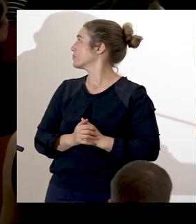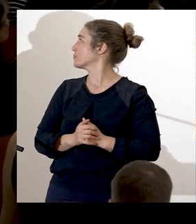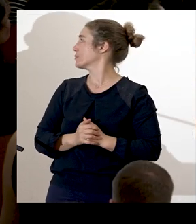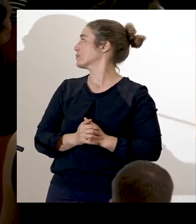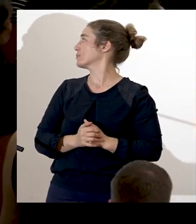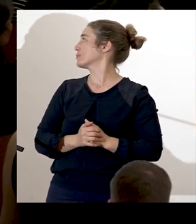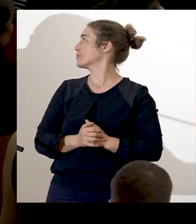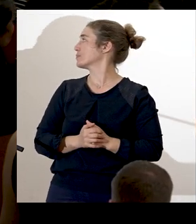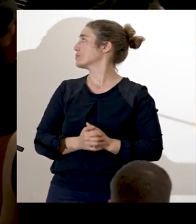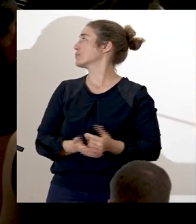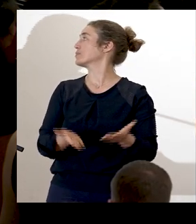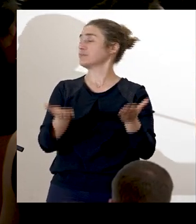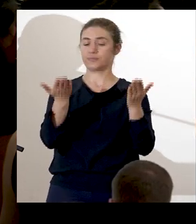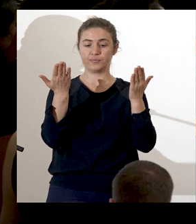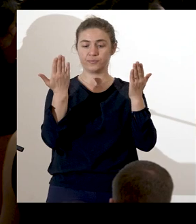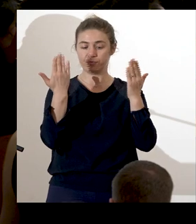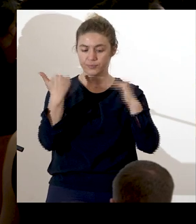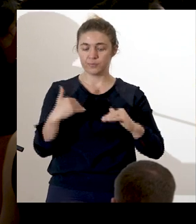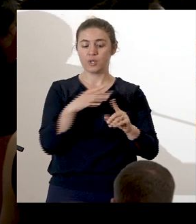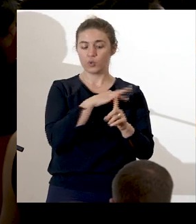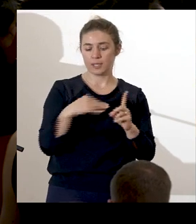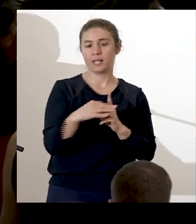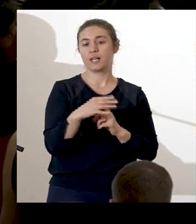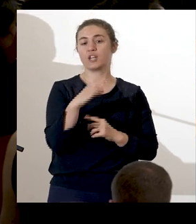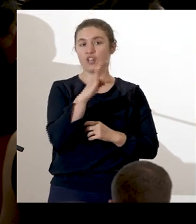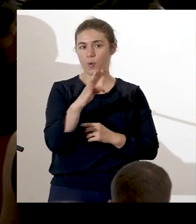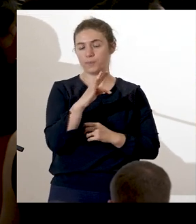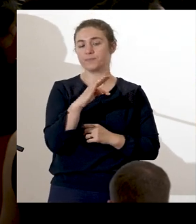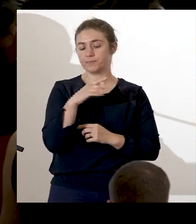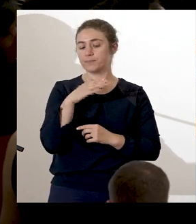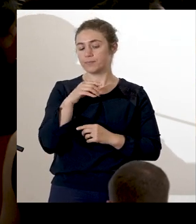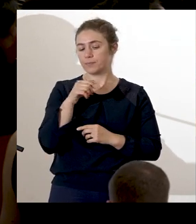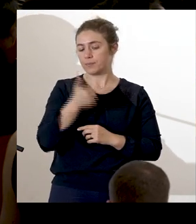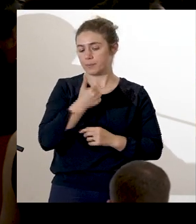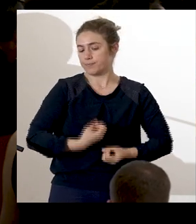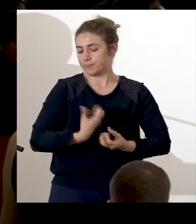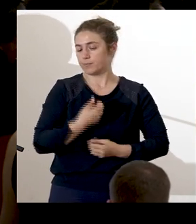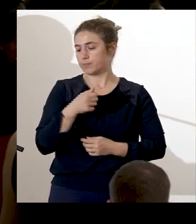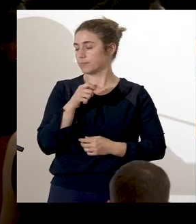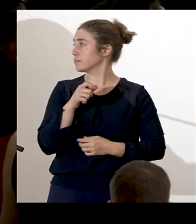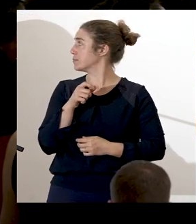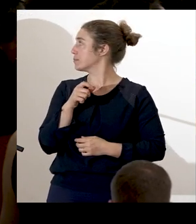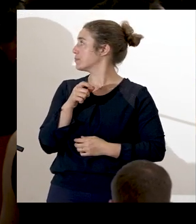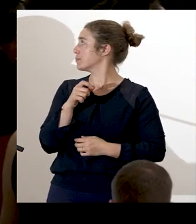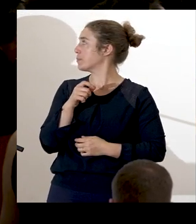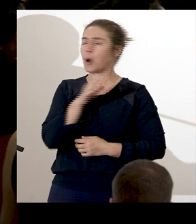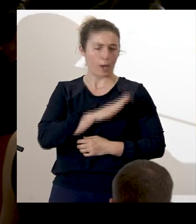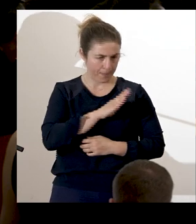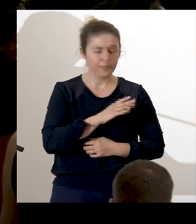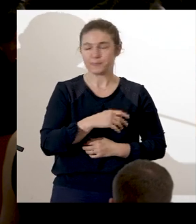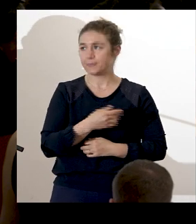Au niveau de la société tchamans, la société baoulée, kanga